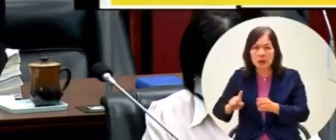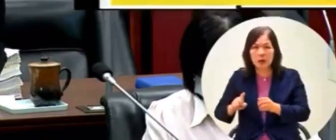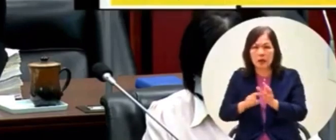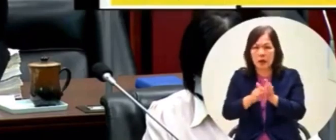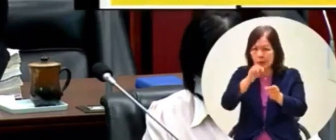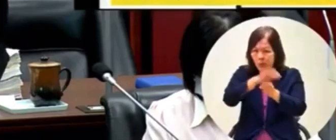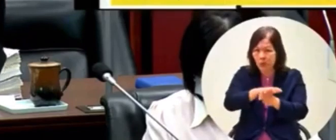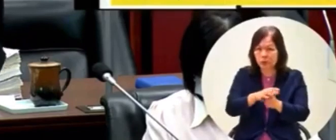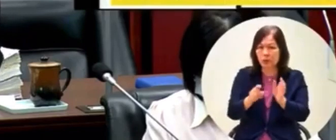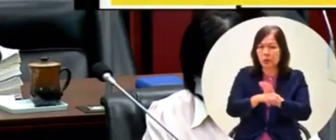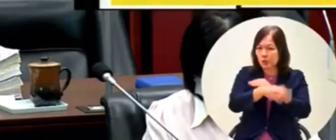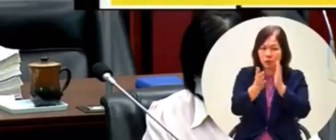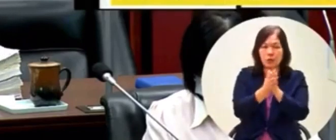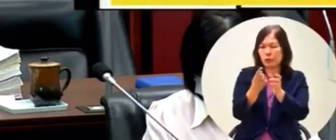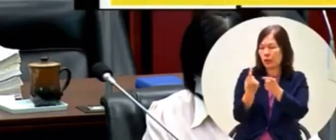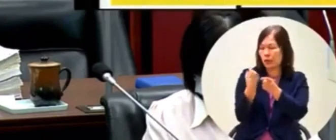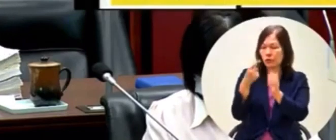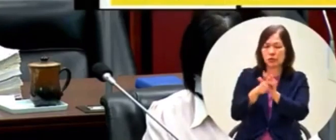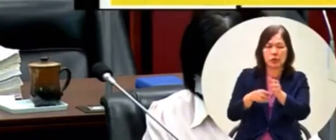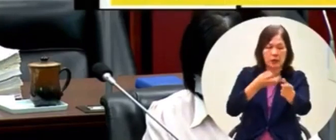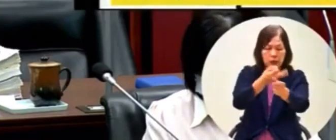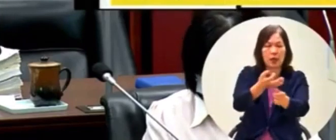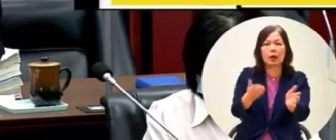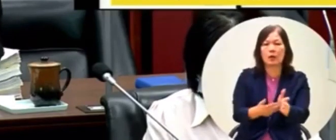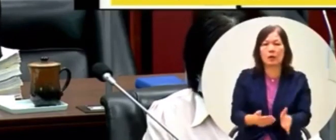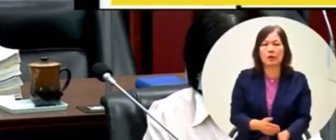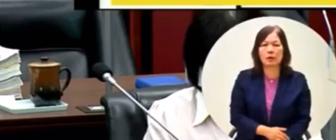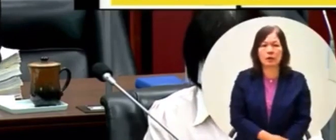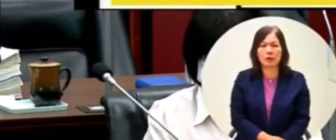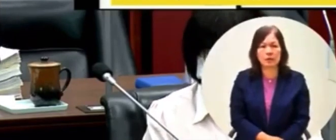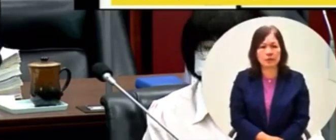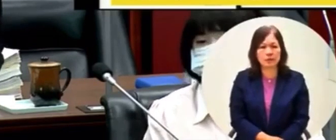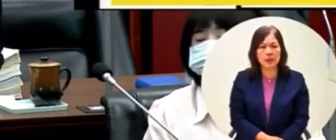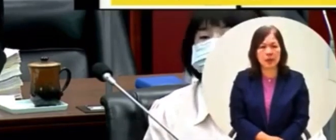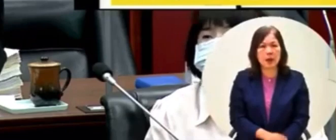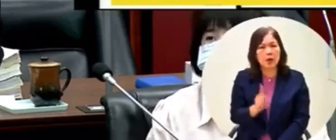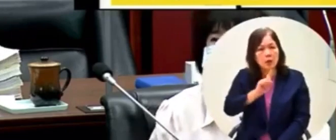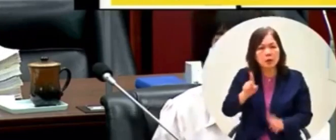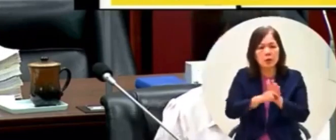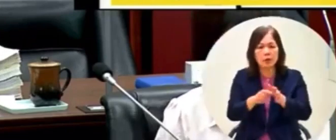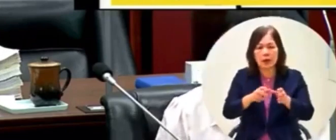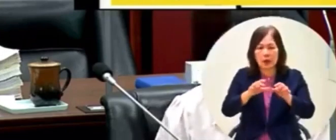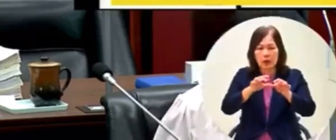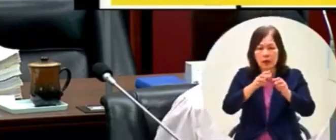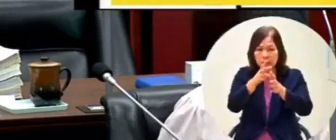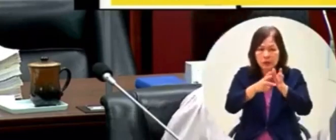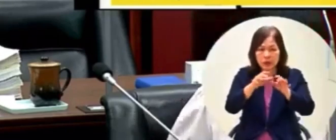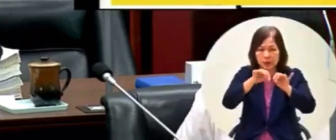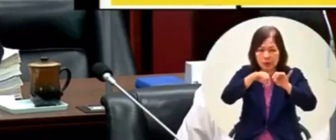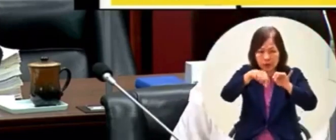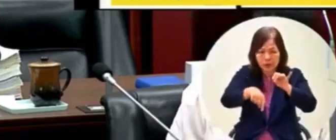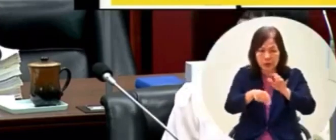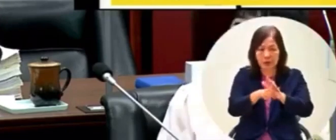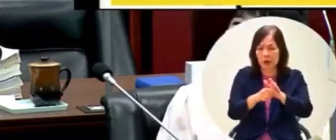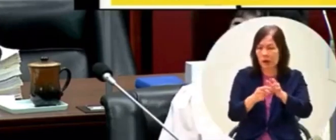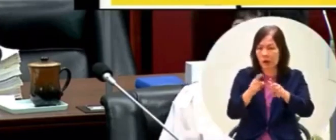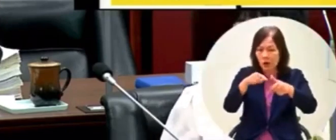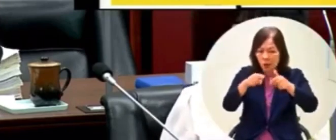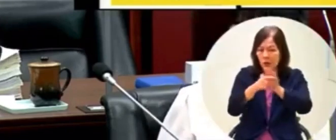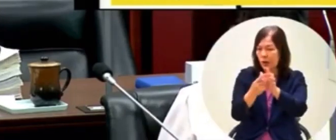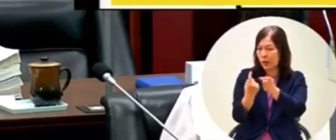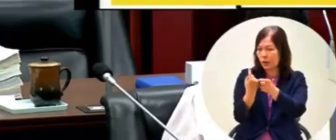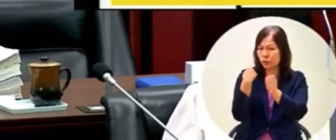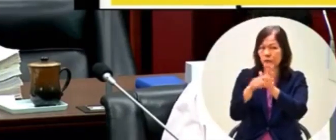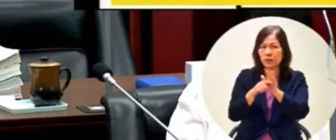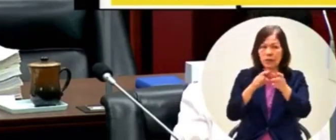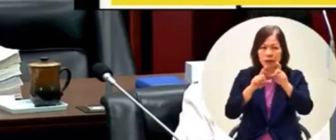全部都在去年就已經到位了為什麼鐵路地下化在前年十月通車前朝有辦法